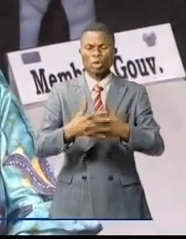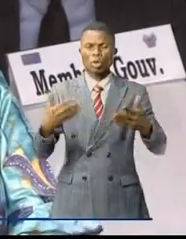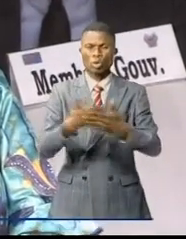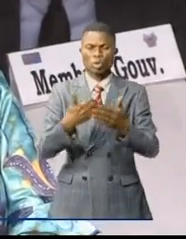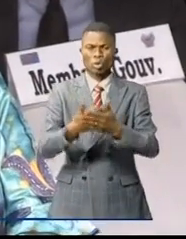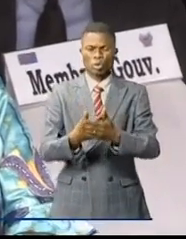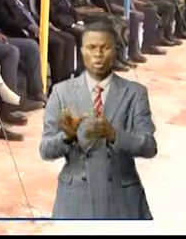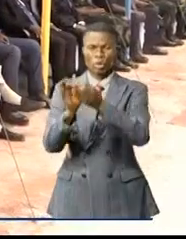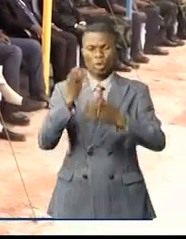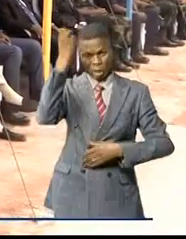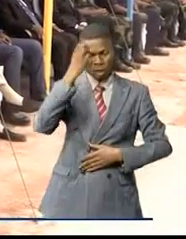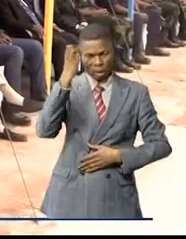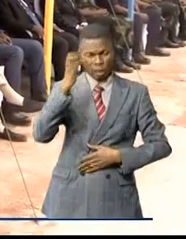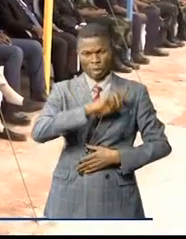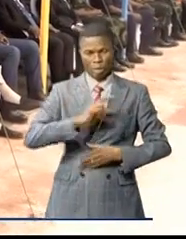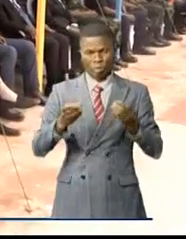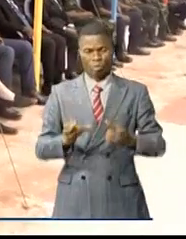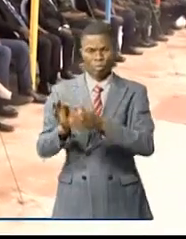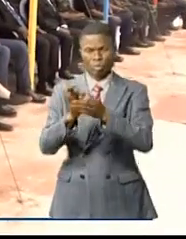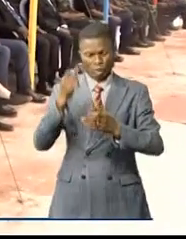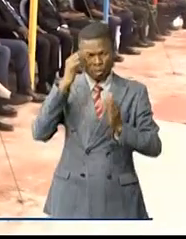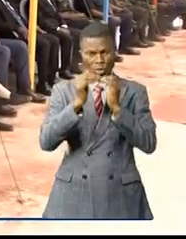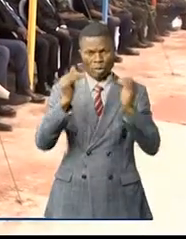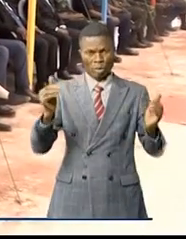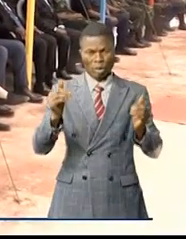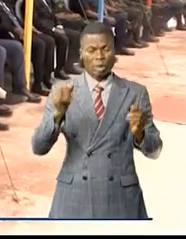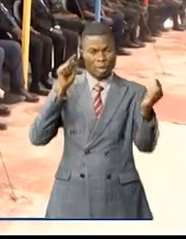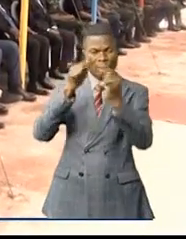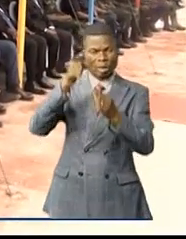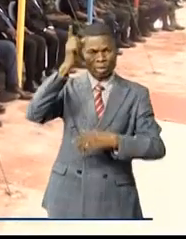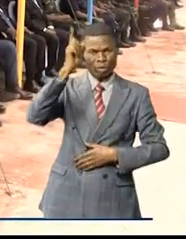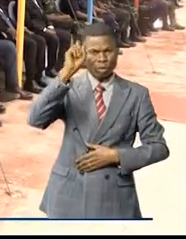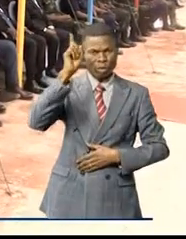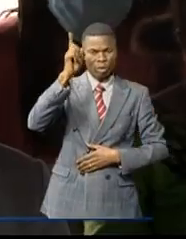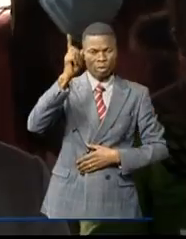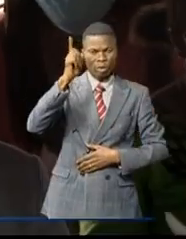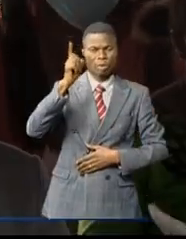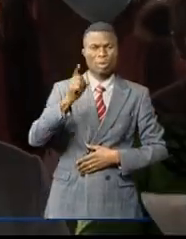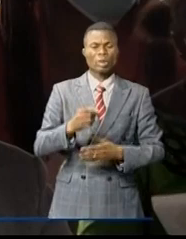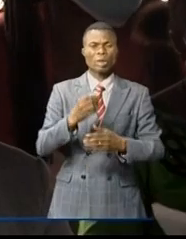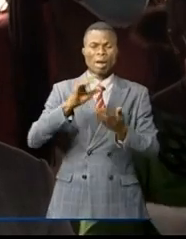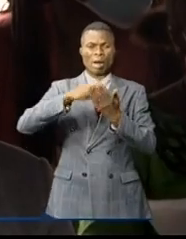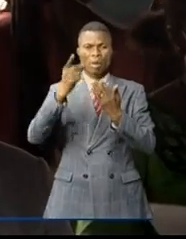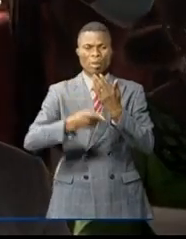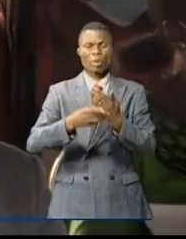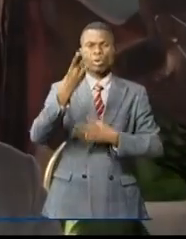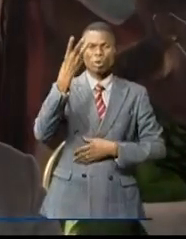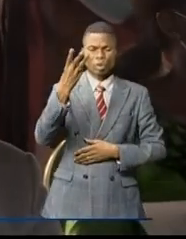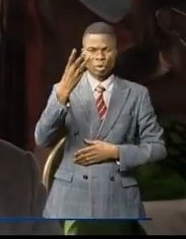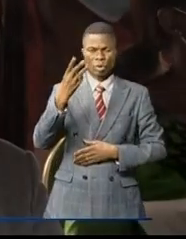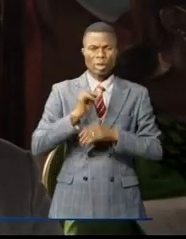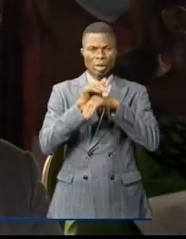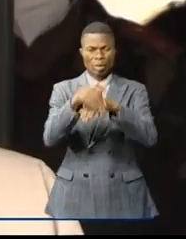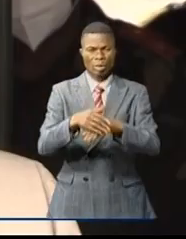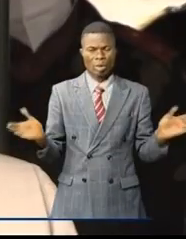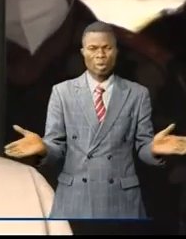-RDC dénommé Union pour la paix, dont l'objectif global se décline en trois volets à savoir contribuer